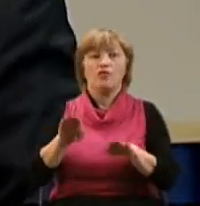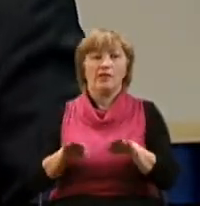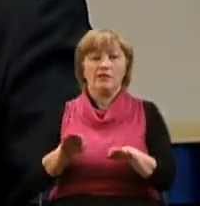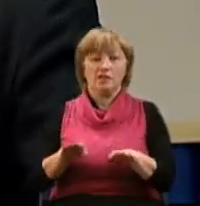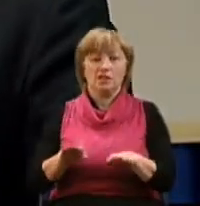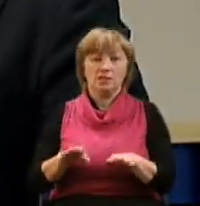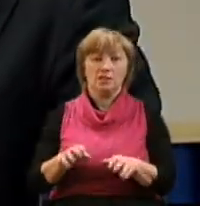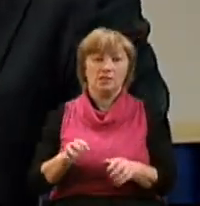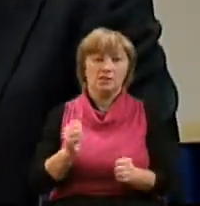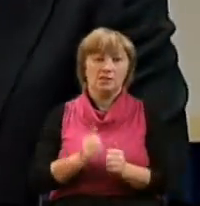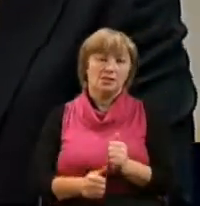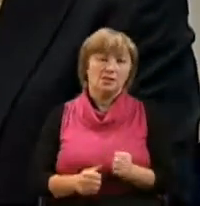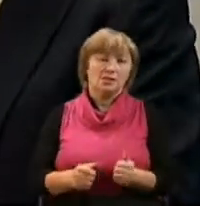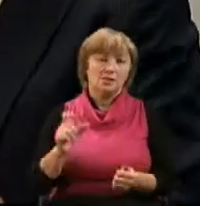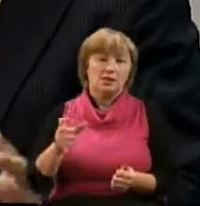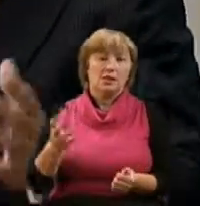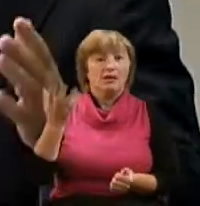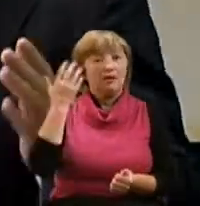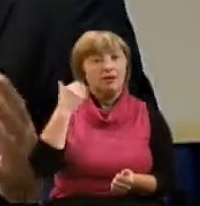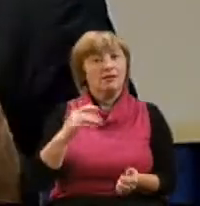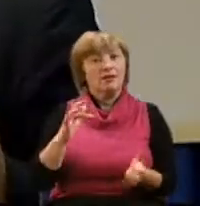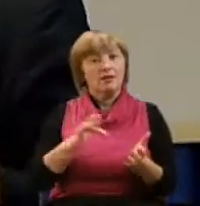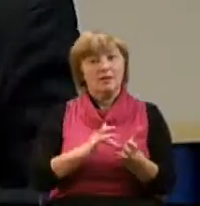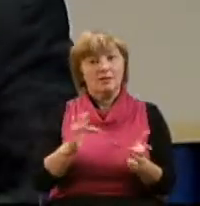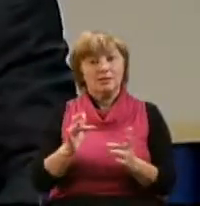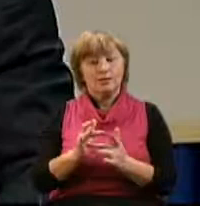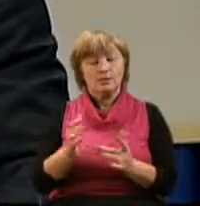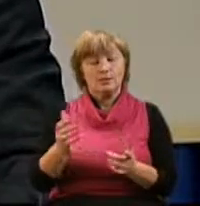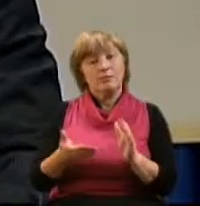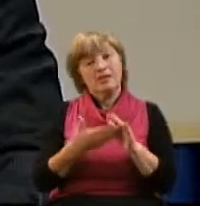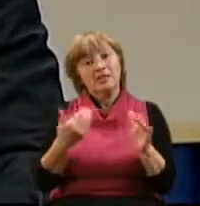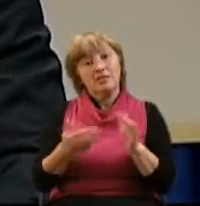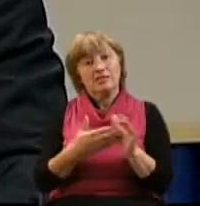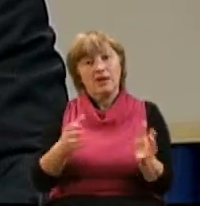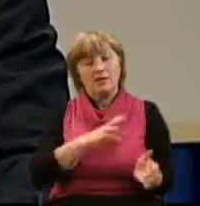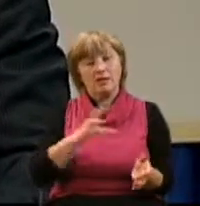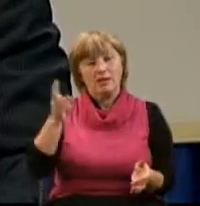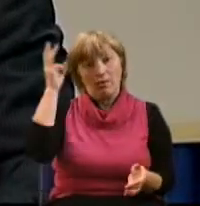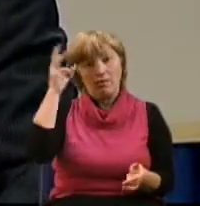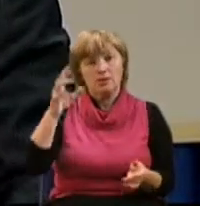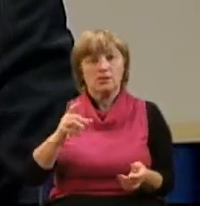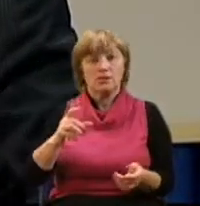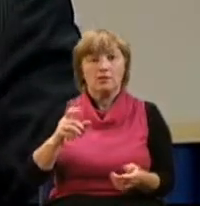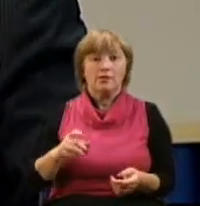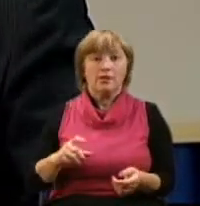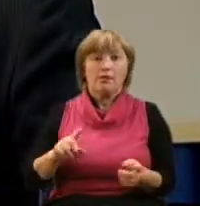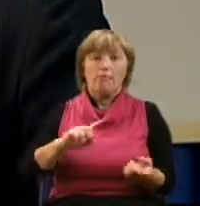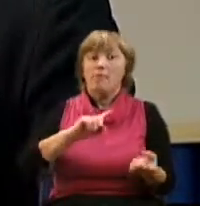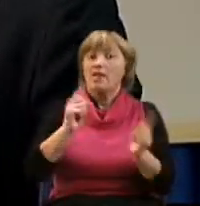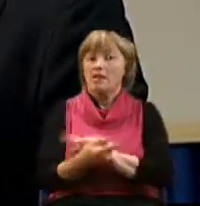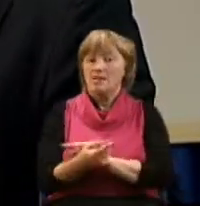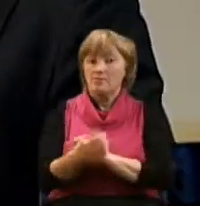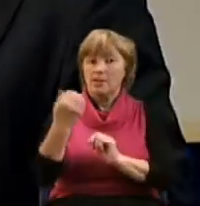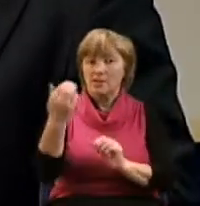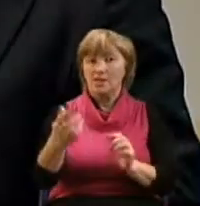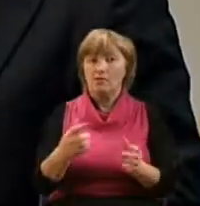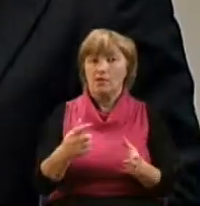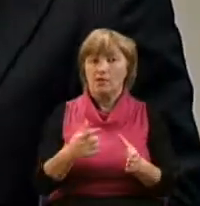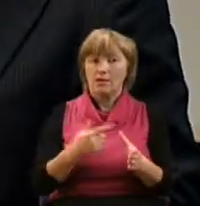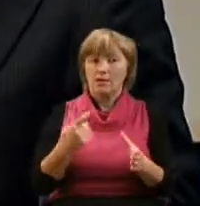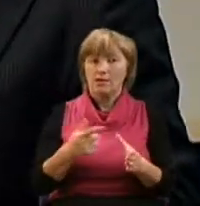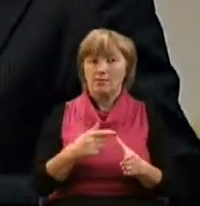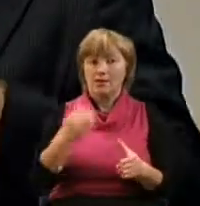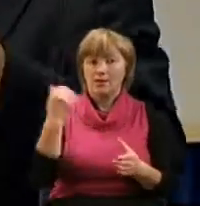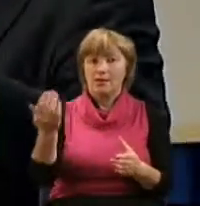человек. Но когда Господь Иисус призвал его быть апостолом, он переменил его имя и дал ему